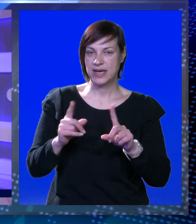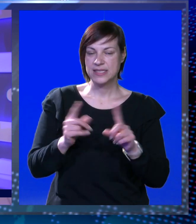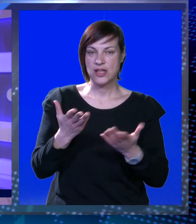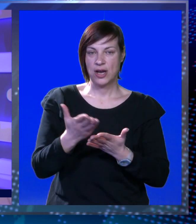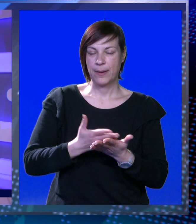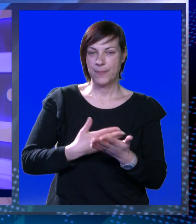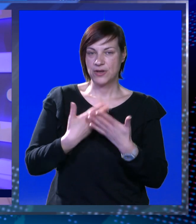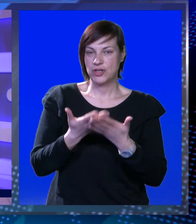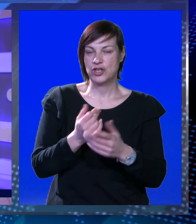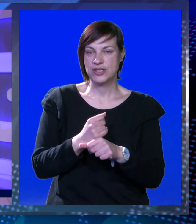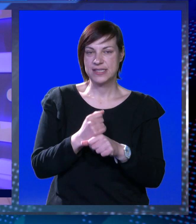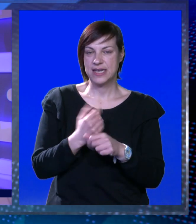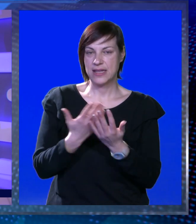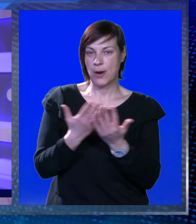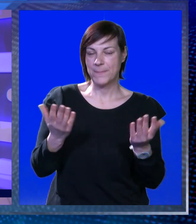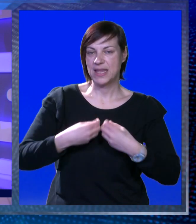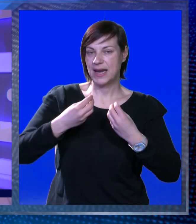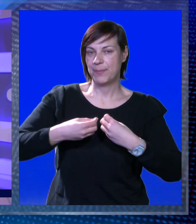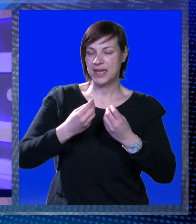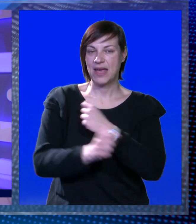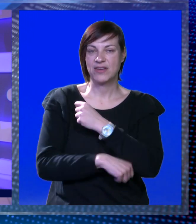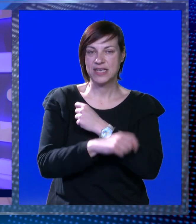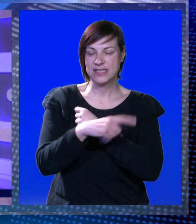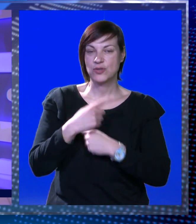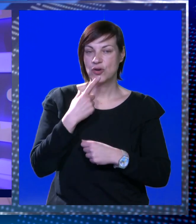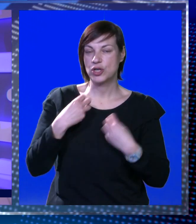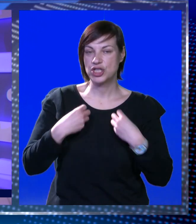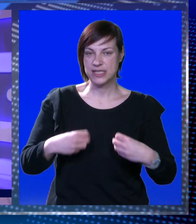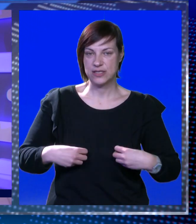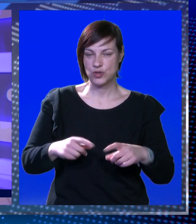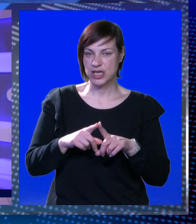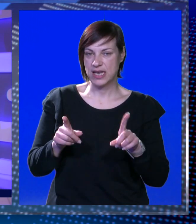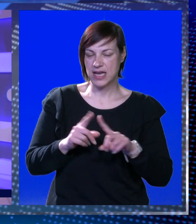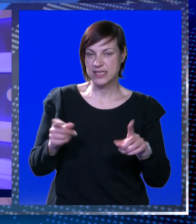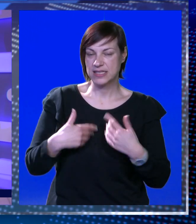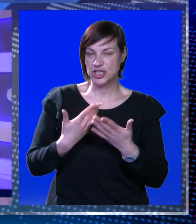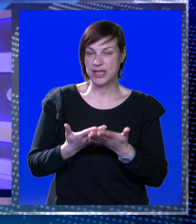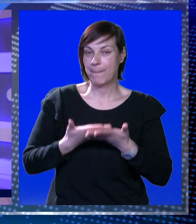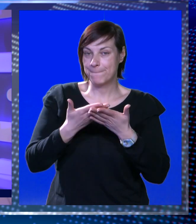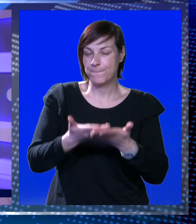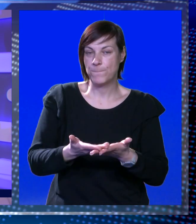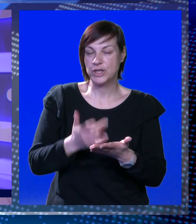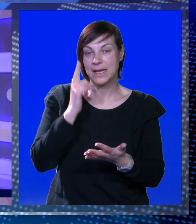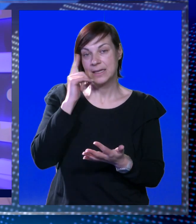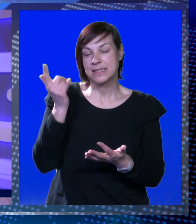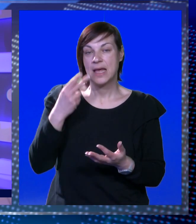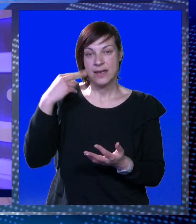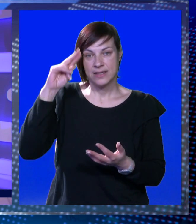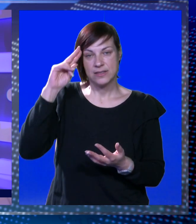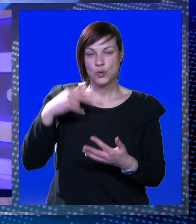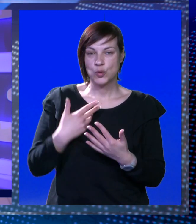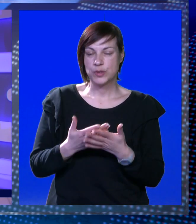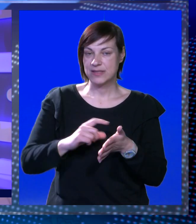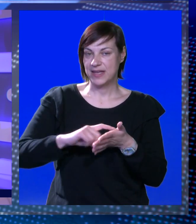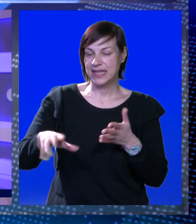Raznolik program donosi radionice, panele i predavanje za studente na kojima će stručnjaci iz različitih područja podijeliti svoja znanja i